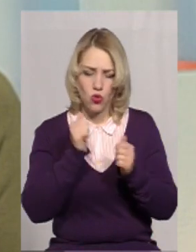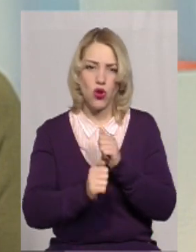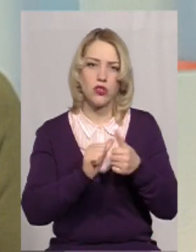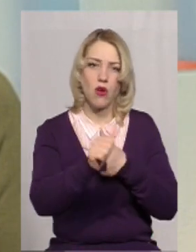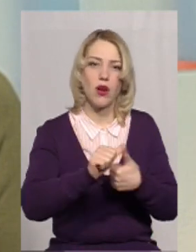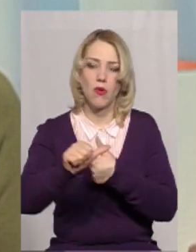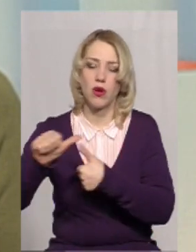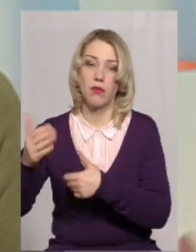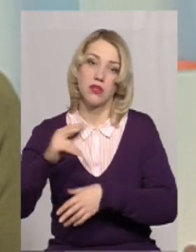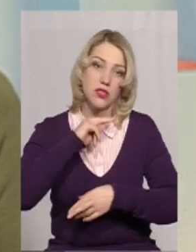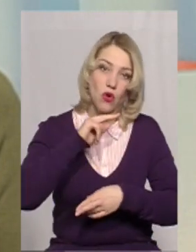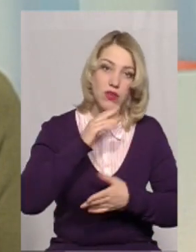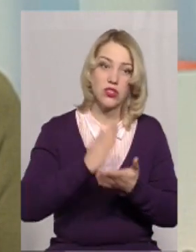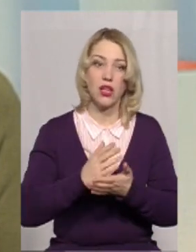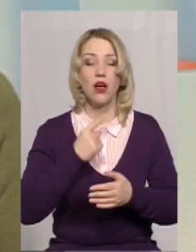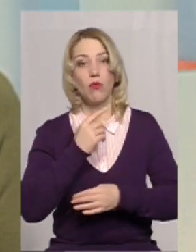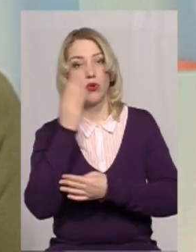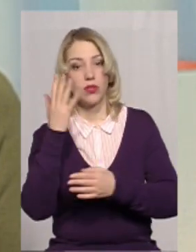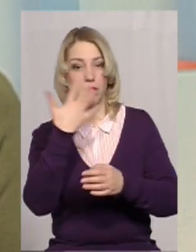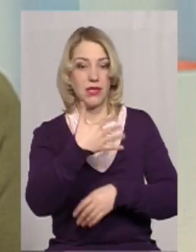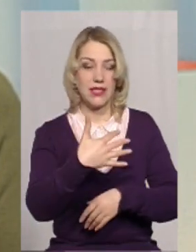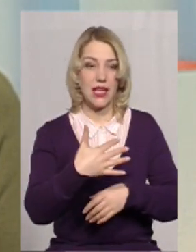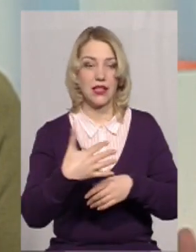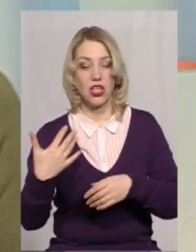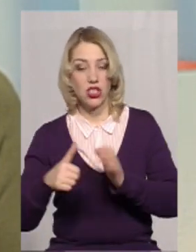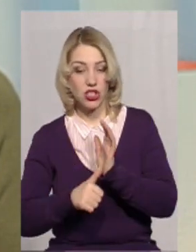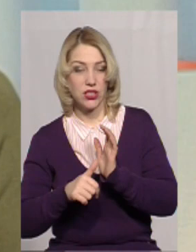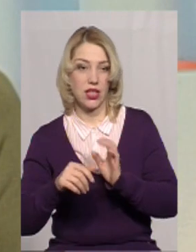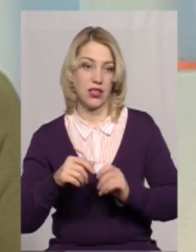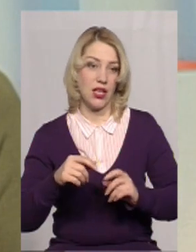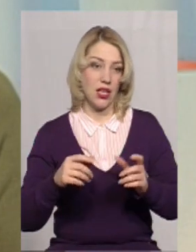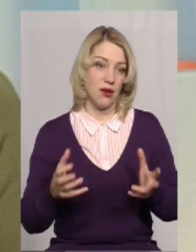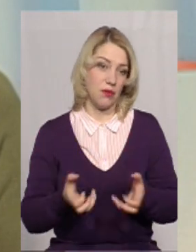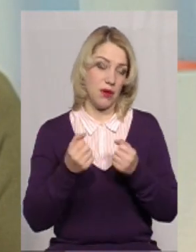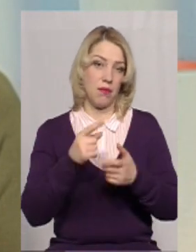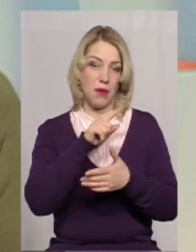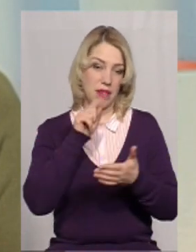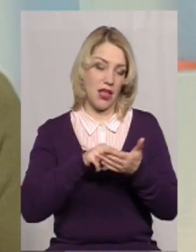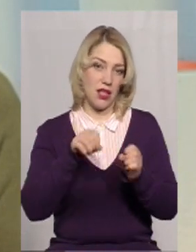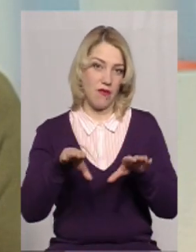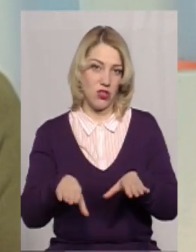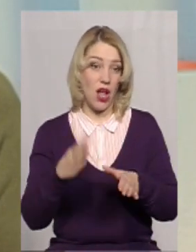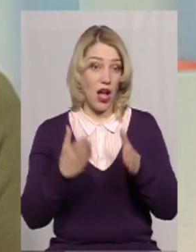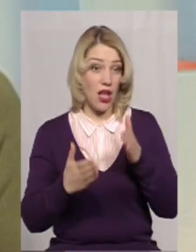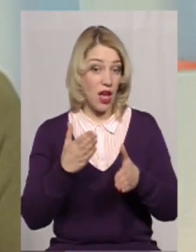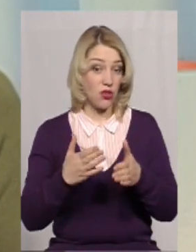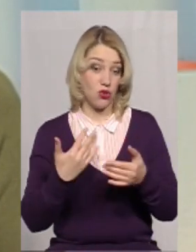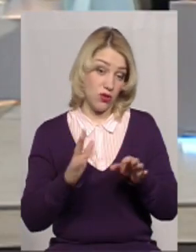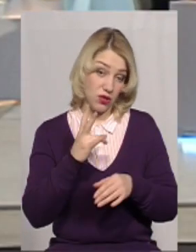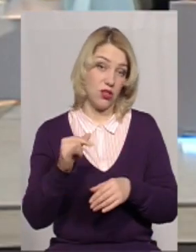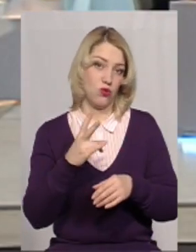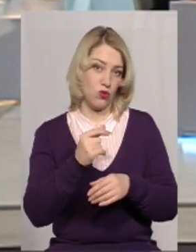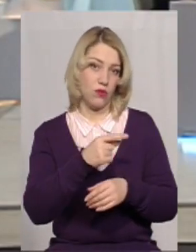окремо. Є які зауваження? Проголосували там 50-60 депутатів, підтримали, все, питання знімаються. Якщо не набере, ну, значить,